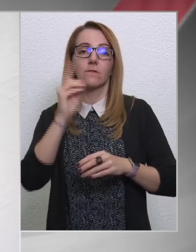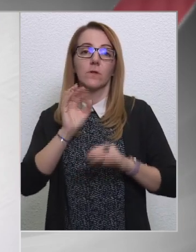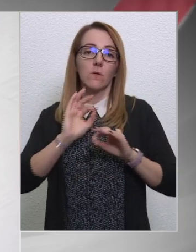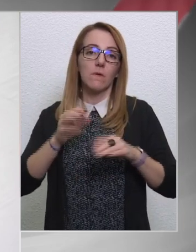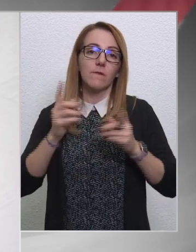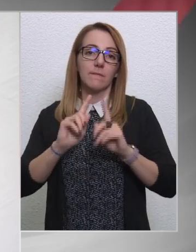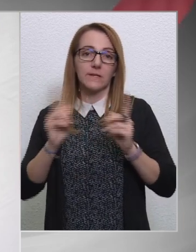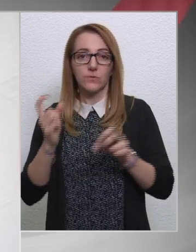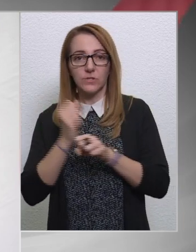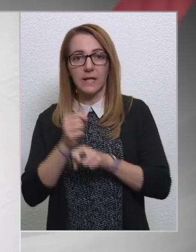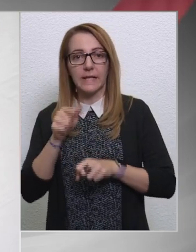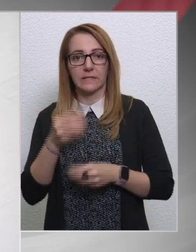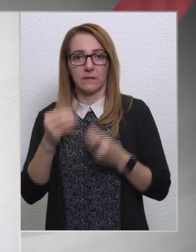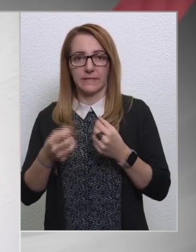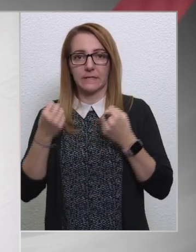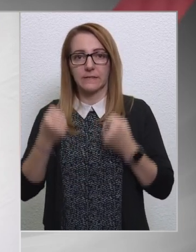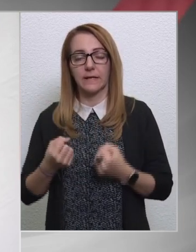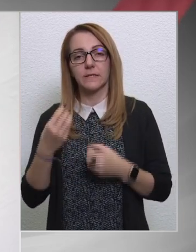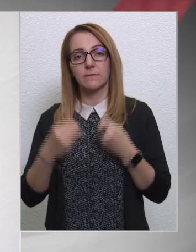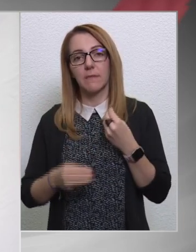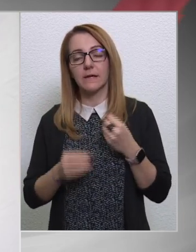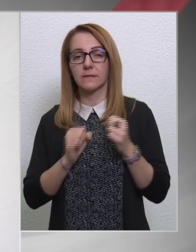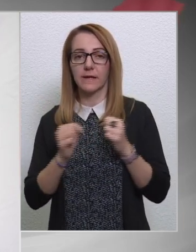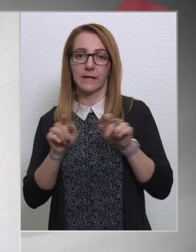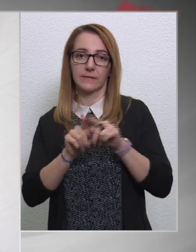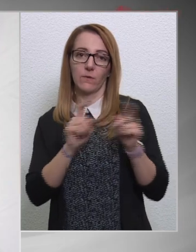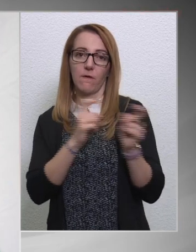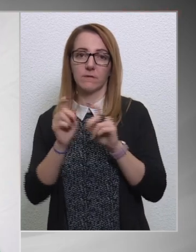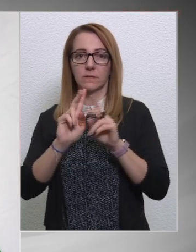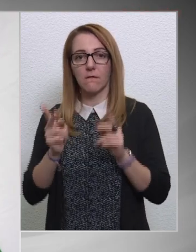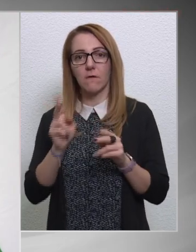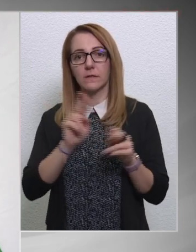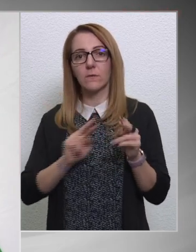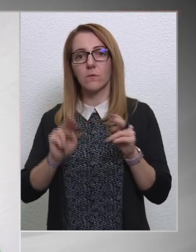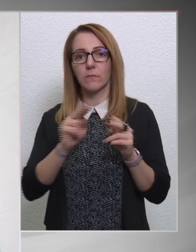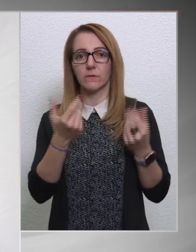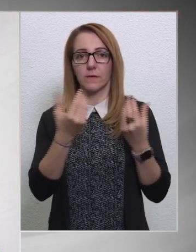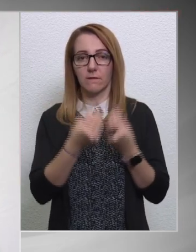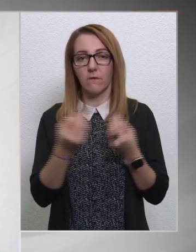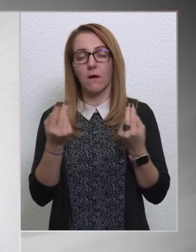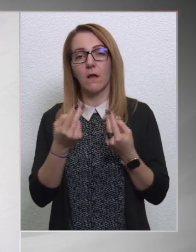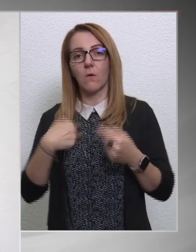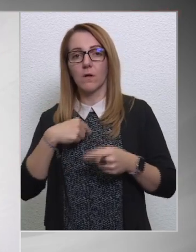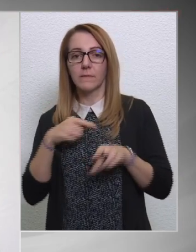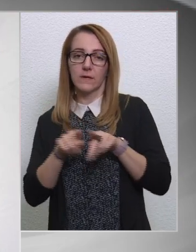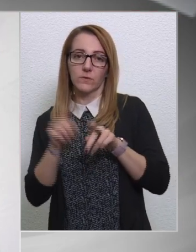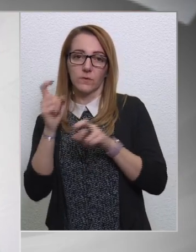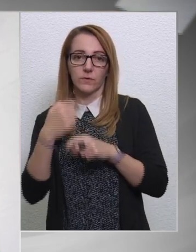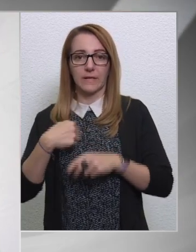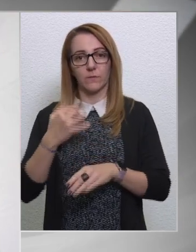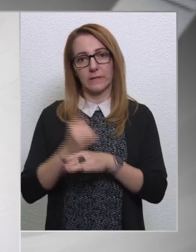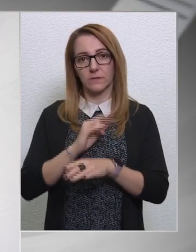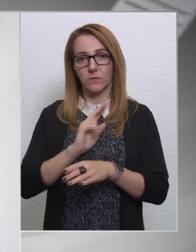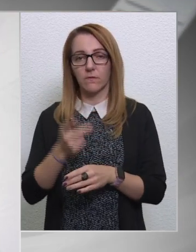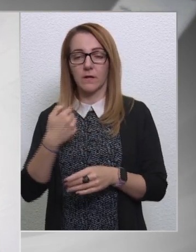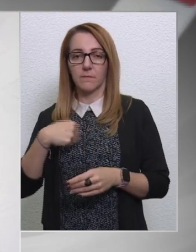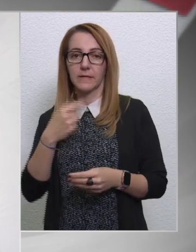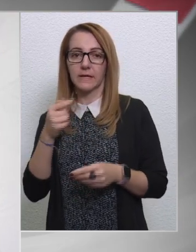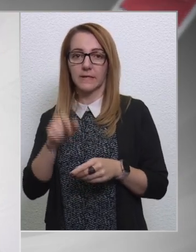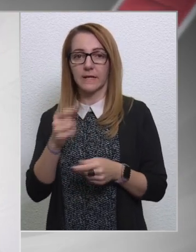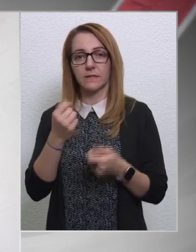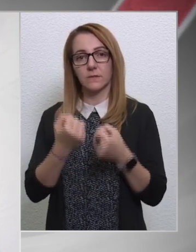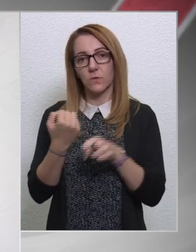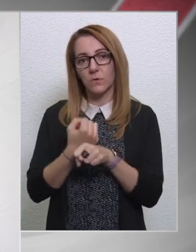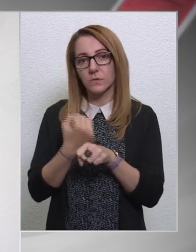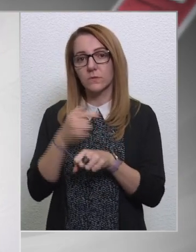Ez azért nehéz, mert számtalan olyan vita van az Európai Unióval, ahol mi gondoljuk, hogy nekünk van igazunk. És mi azon dolgoztunk, ezeket a